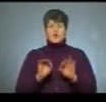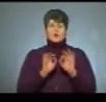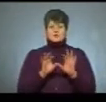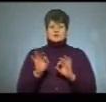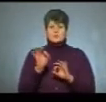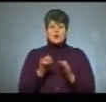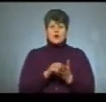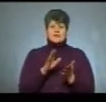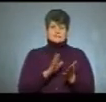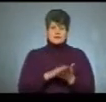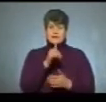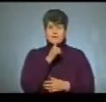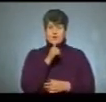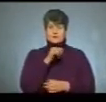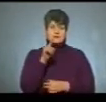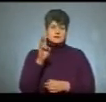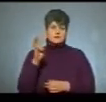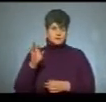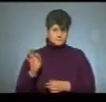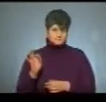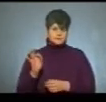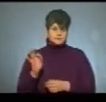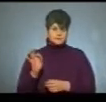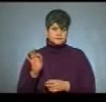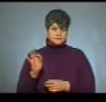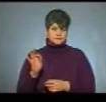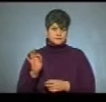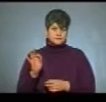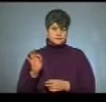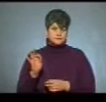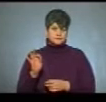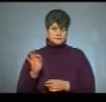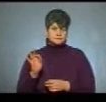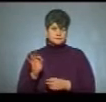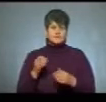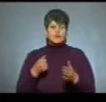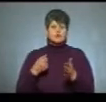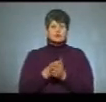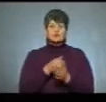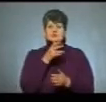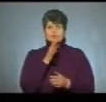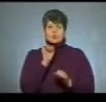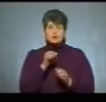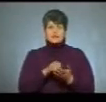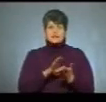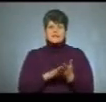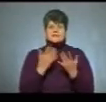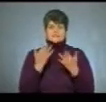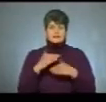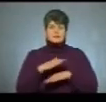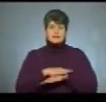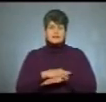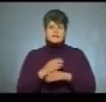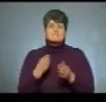про реєстрацію на пробне незалежне оцінювання, доки можна зареєструватись, на скільки предметів і яка його